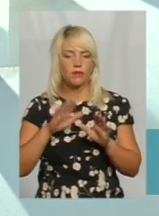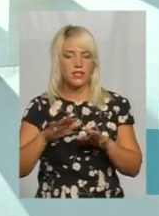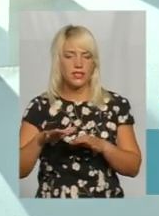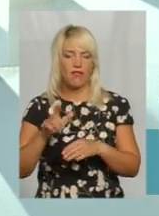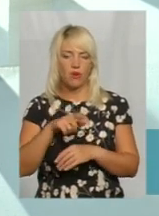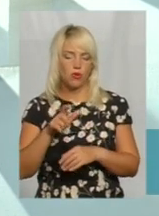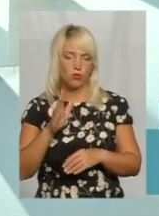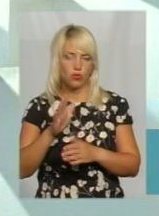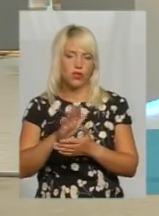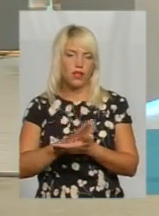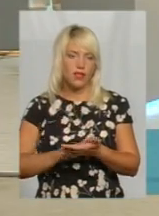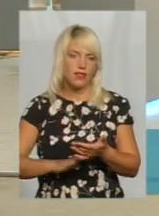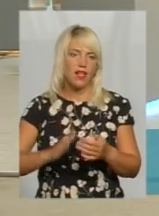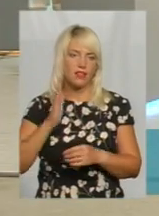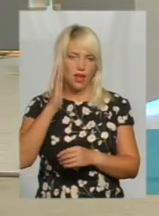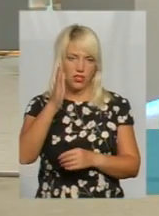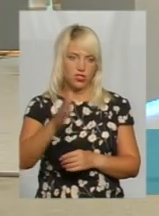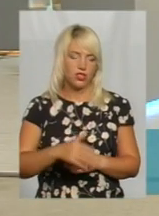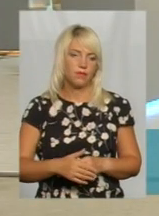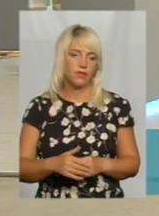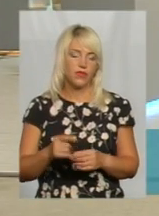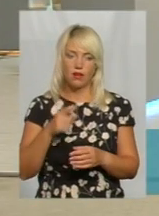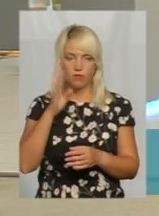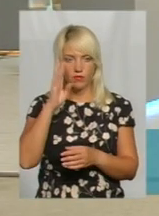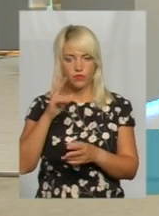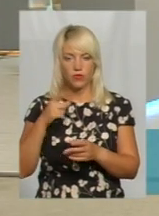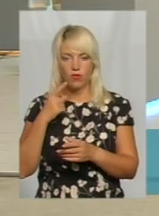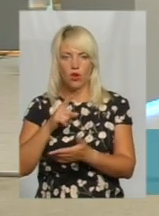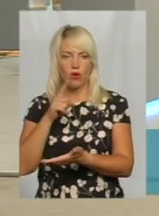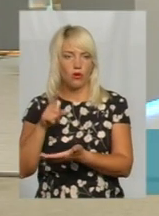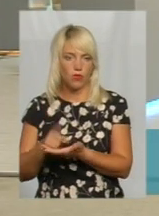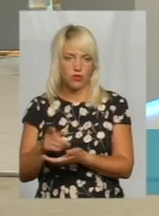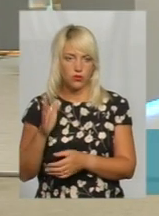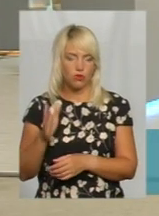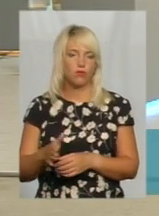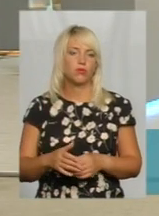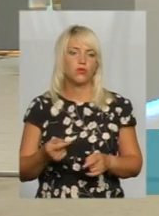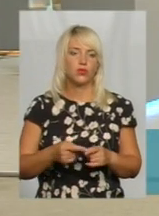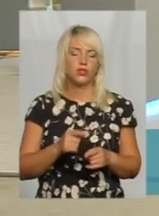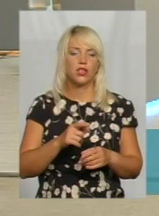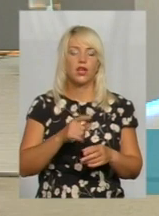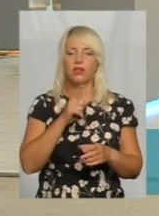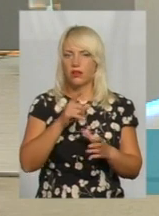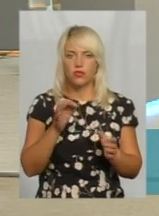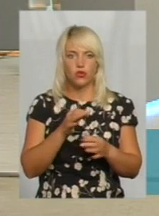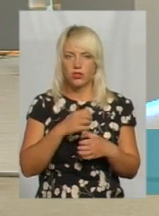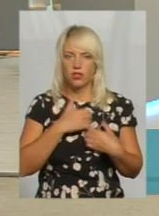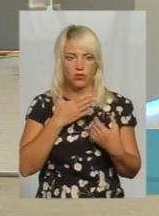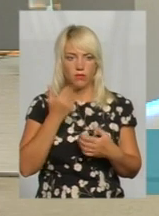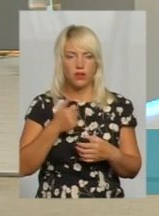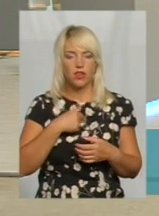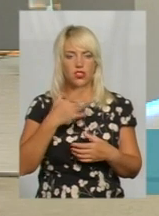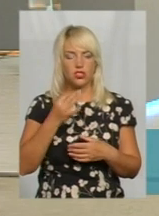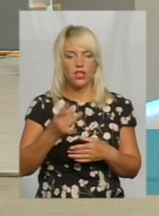надальше обов'язково, буде триматись в полі зору. Там нічого страшного немає, тому що я ще раз